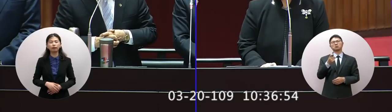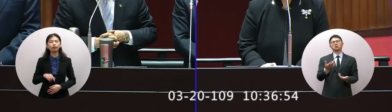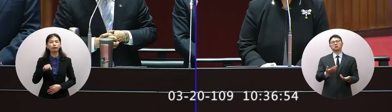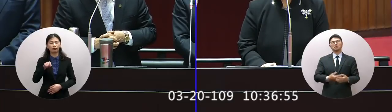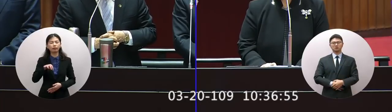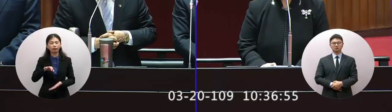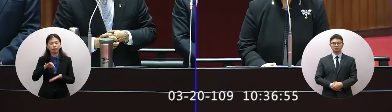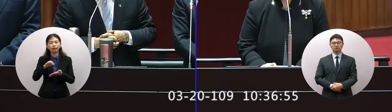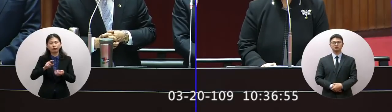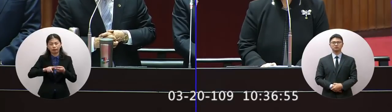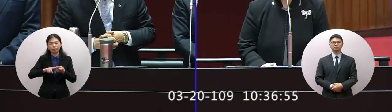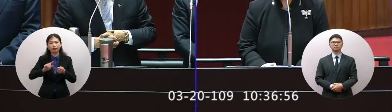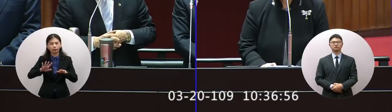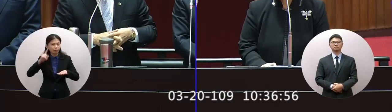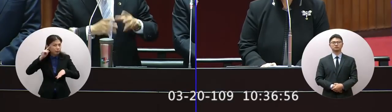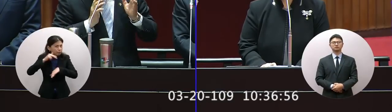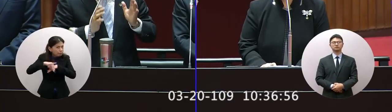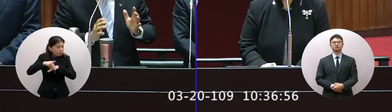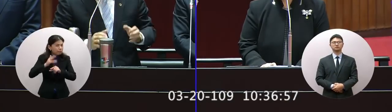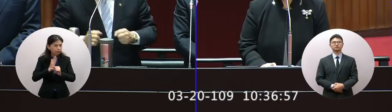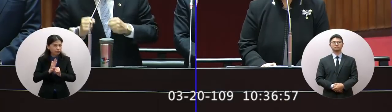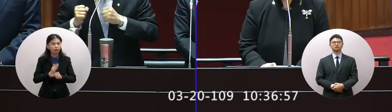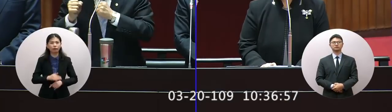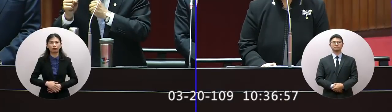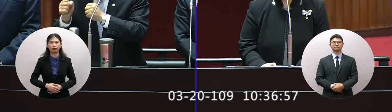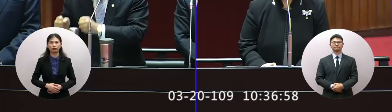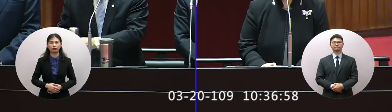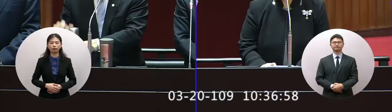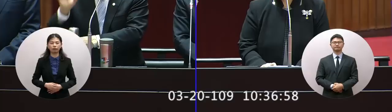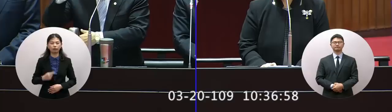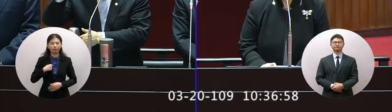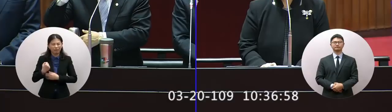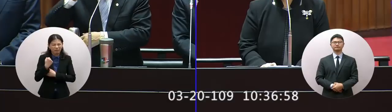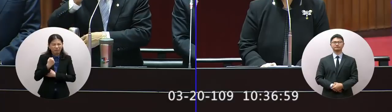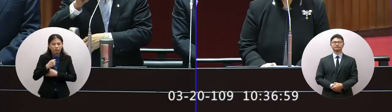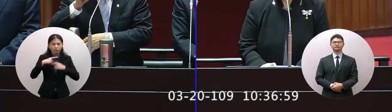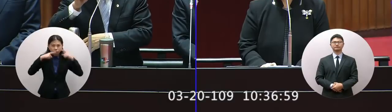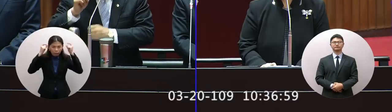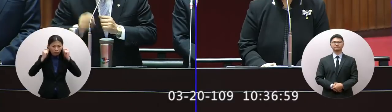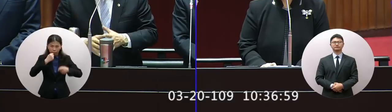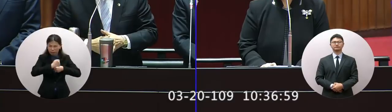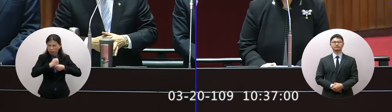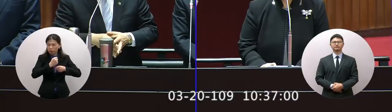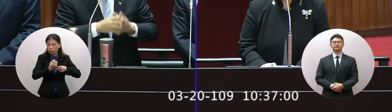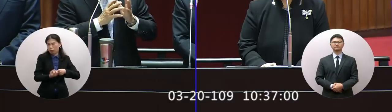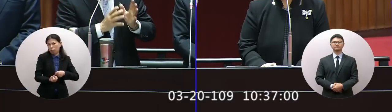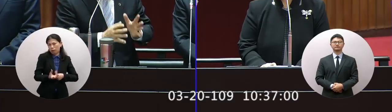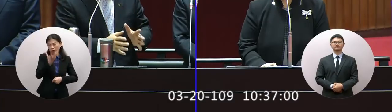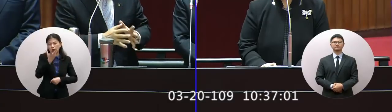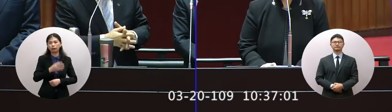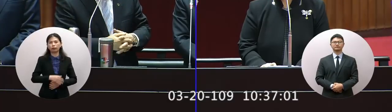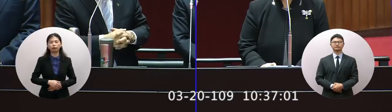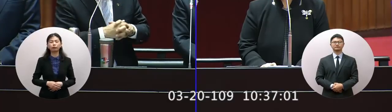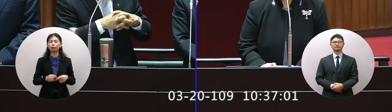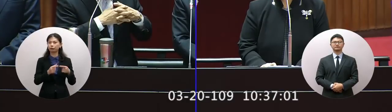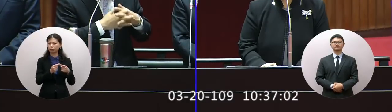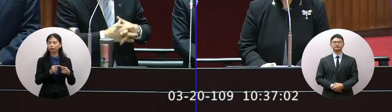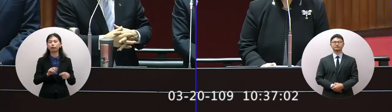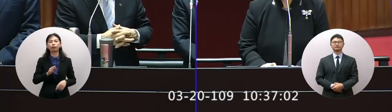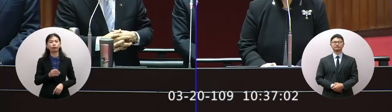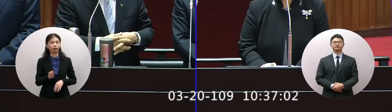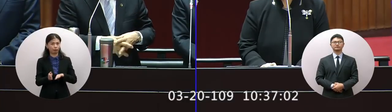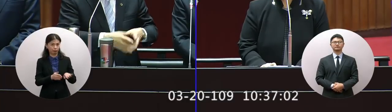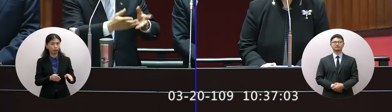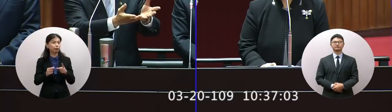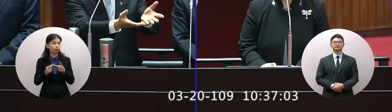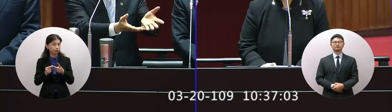這點有個家庭說我們盡量再生產有很多第一點第二點在我們國內的